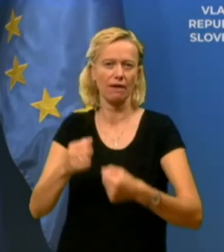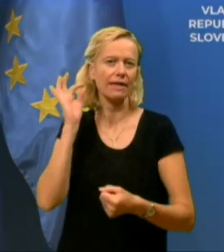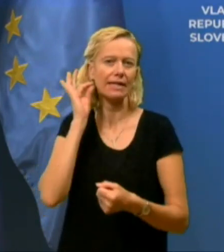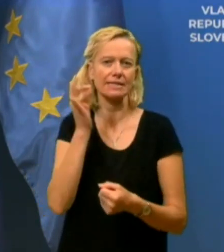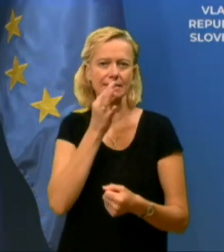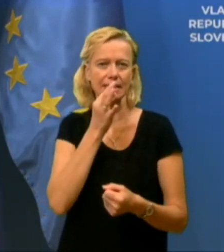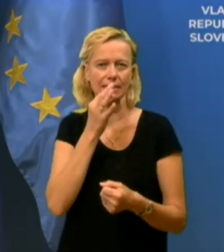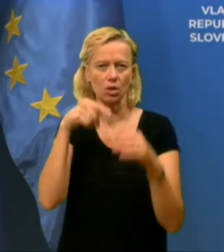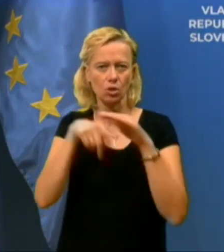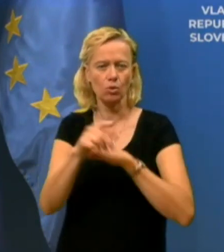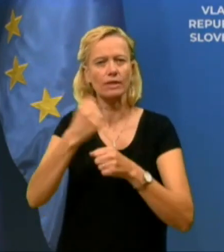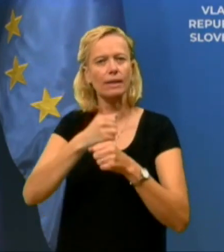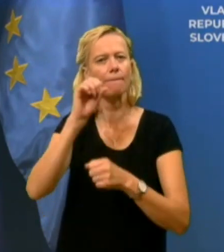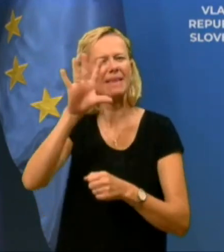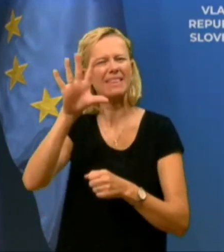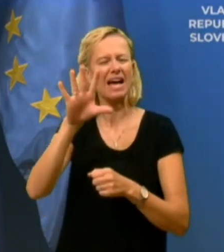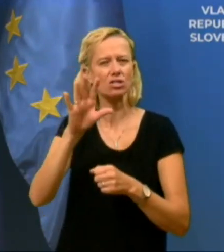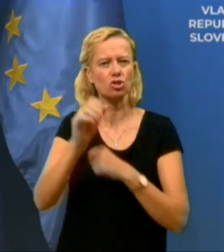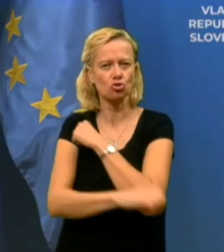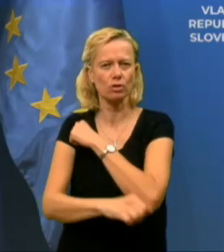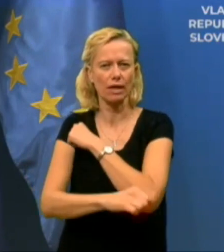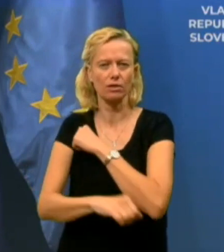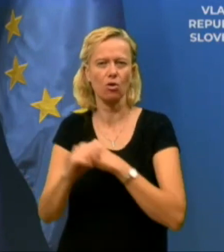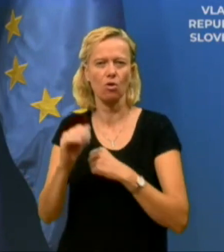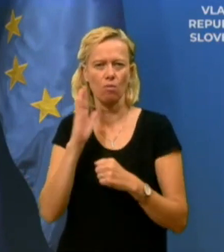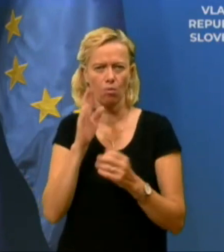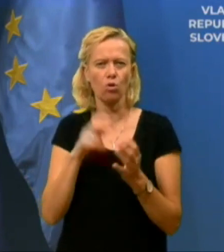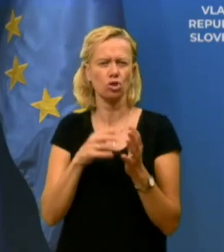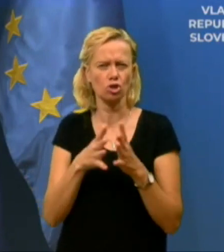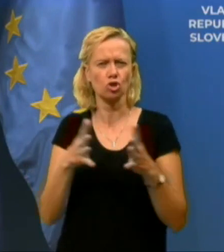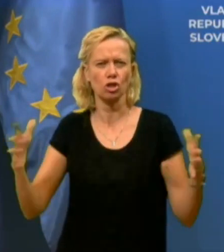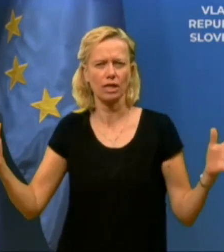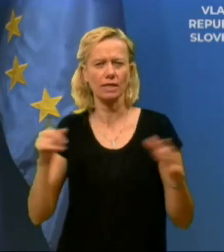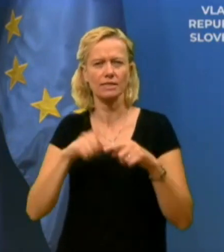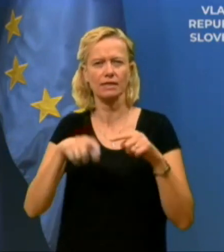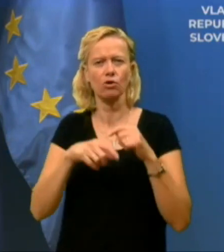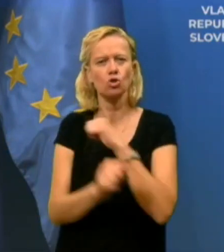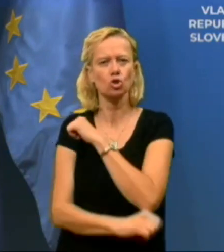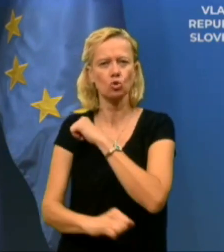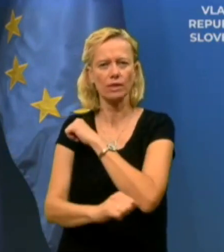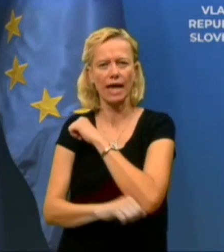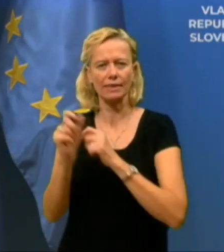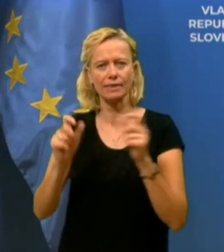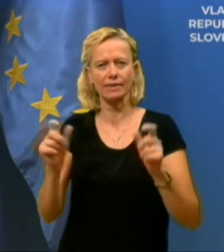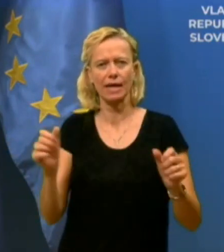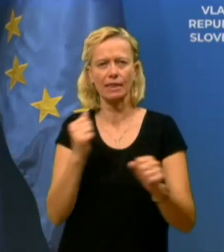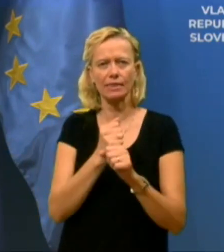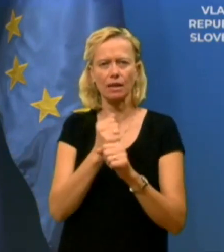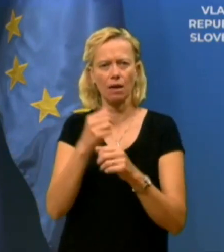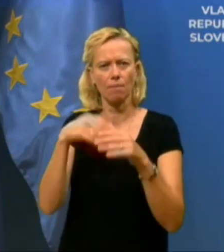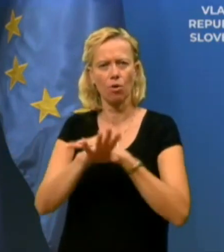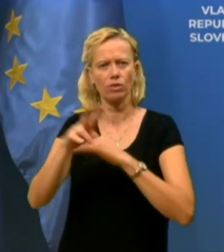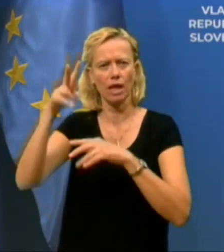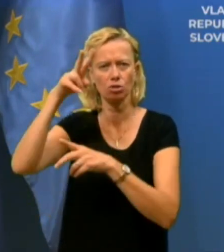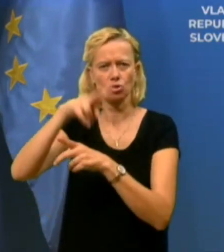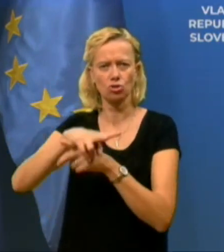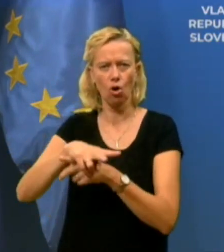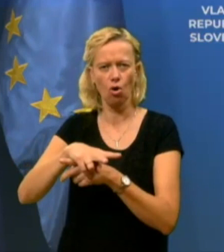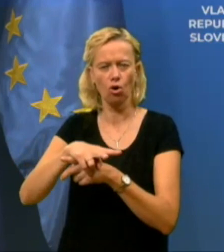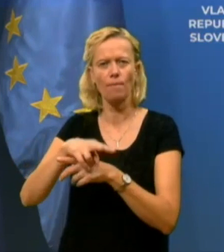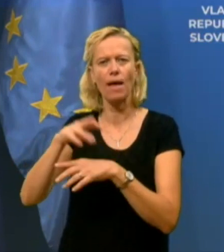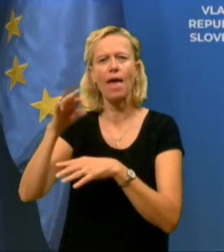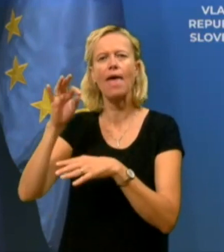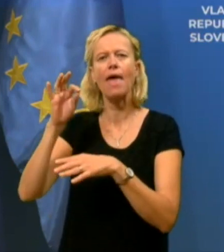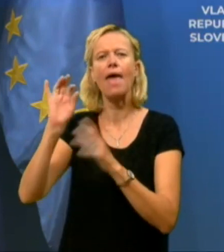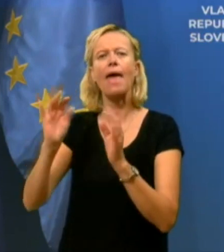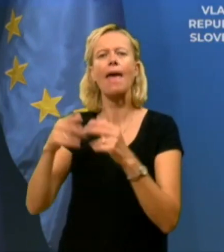dela približno 15 študentov, bomo še širili zadevo. Študenti delajo pod nadzorom vedno, epidemiologa,